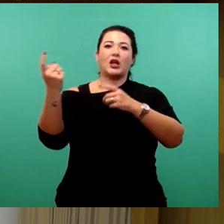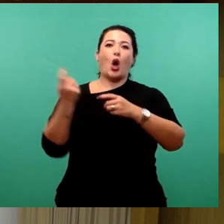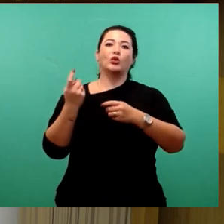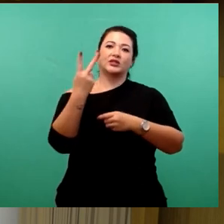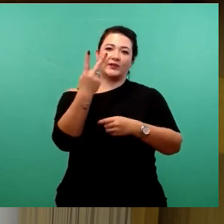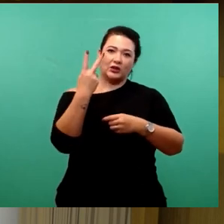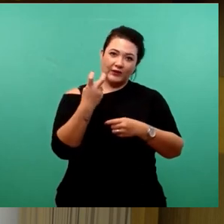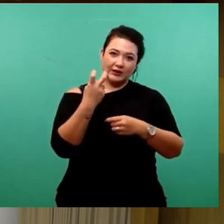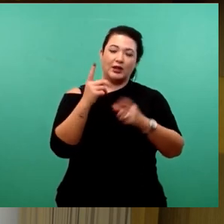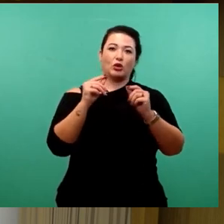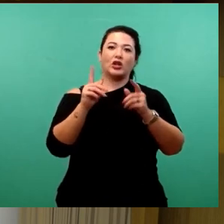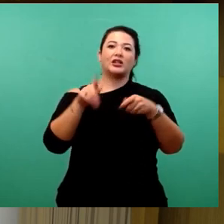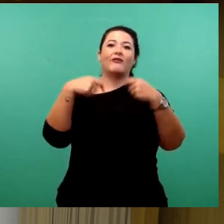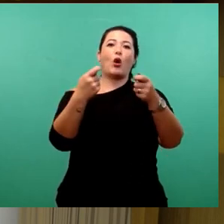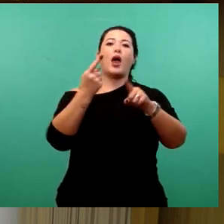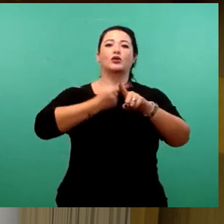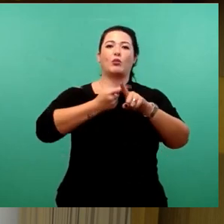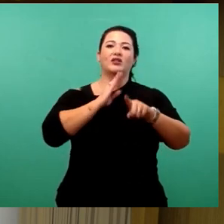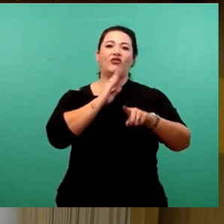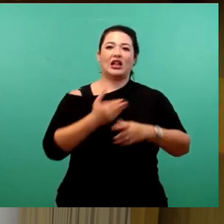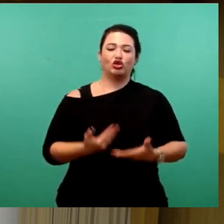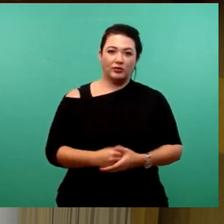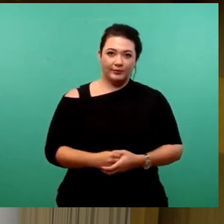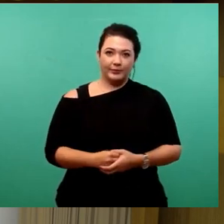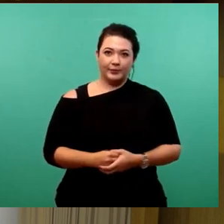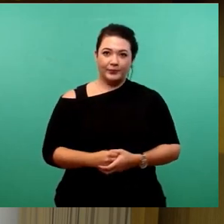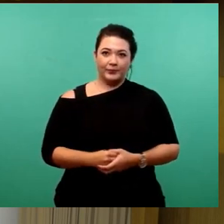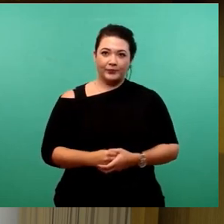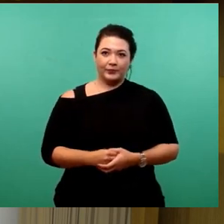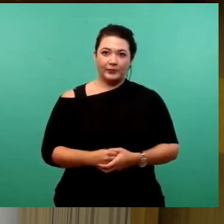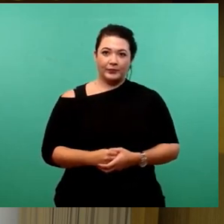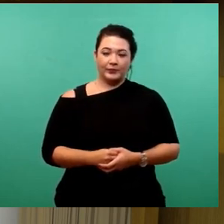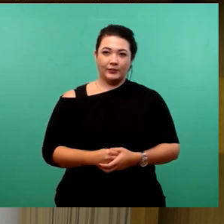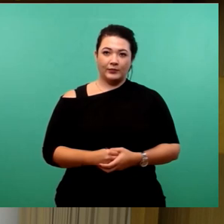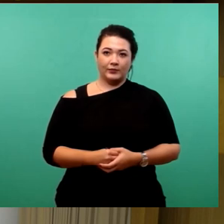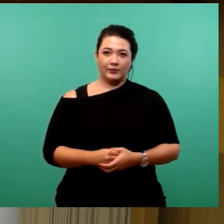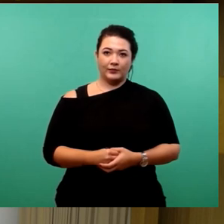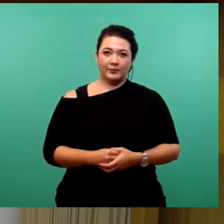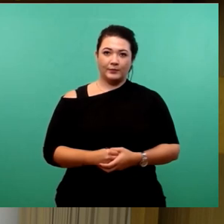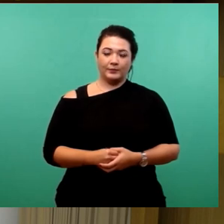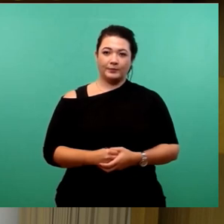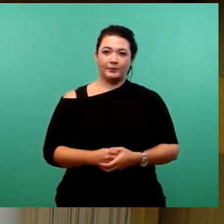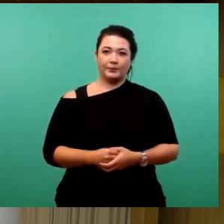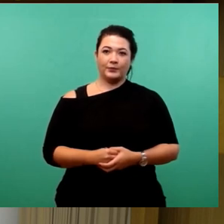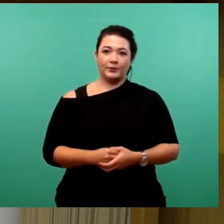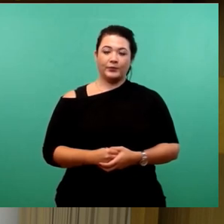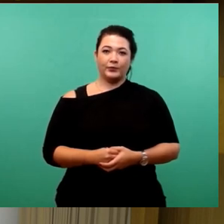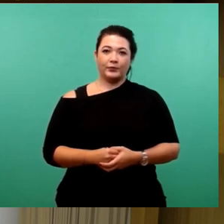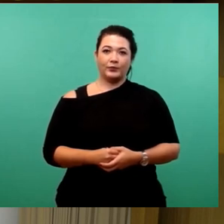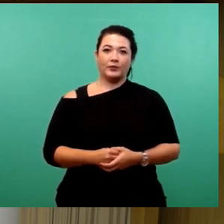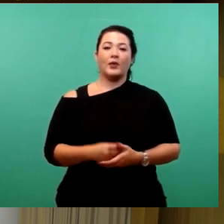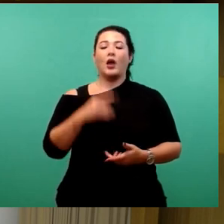Vorlagennummer aufgenommen worden. Ja, Genau. Und nur, dass wir das